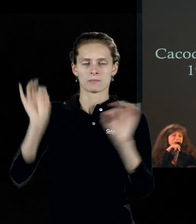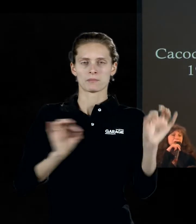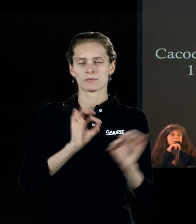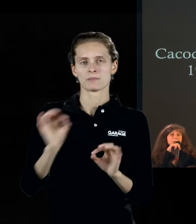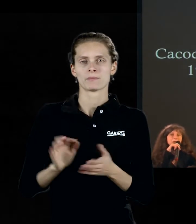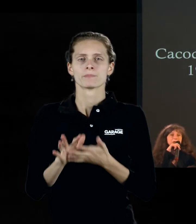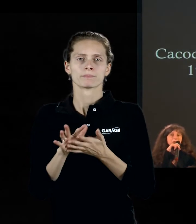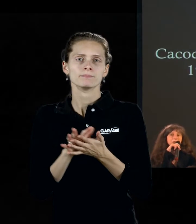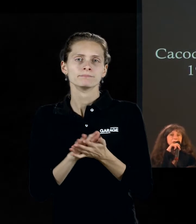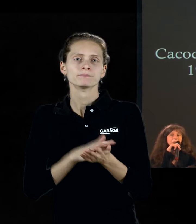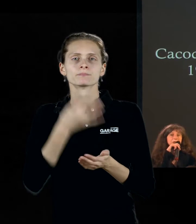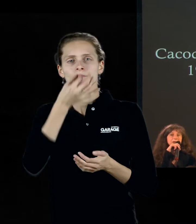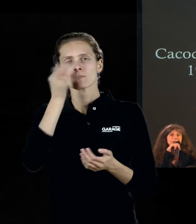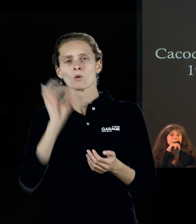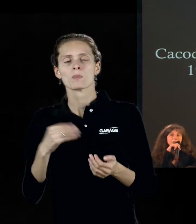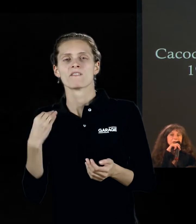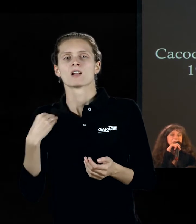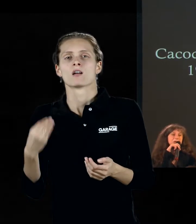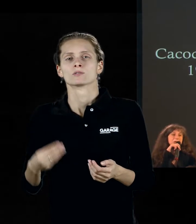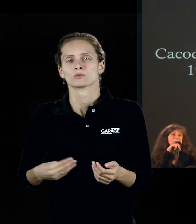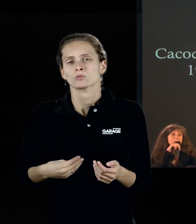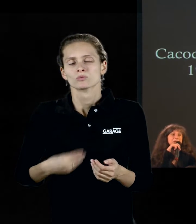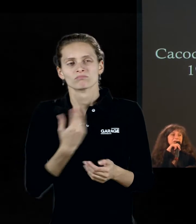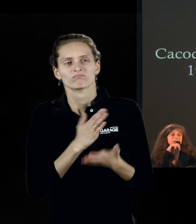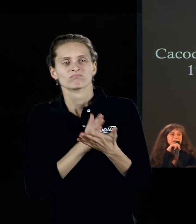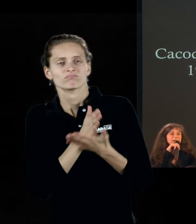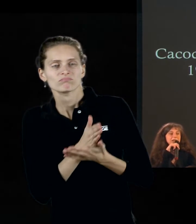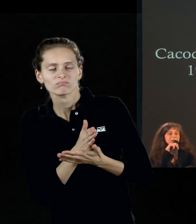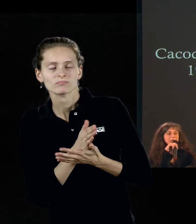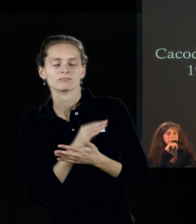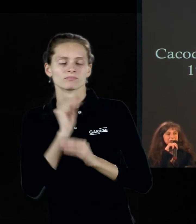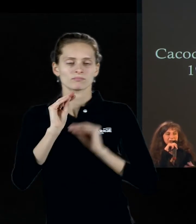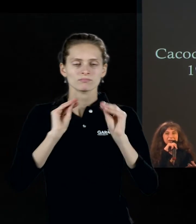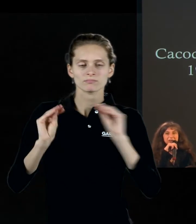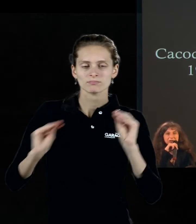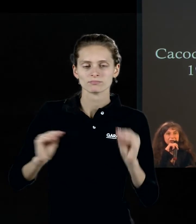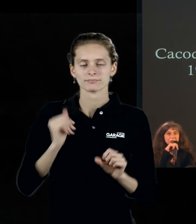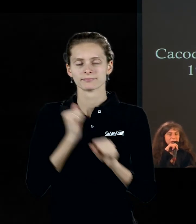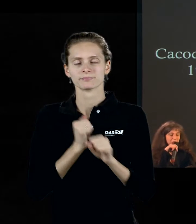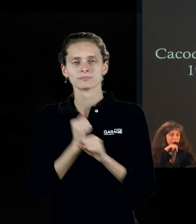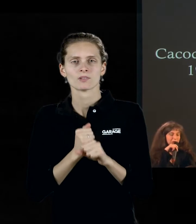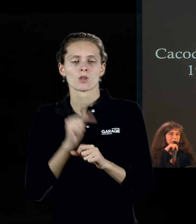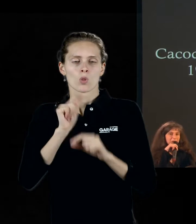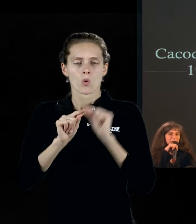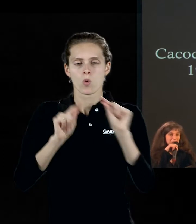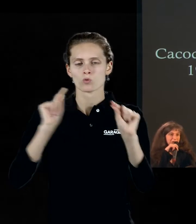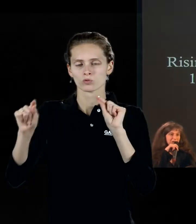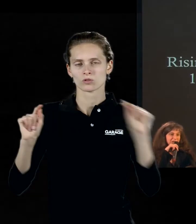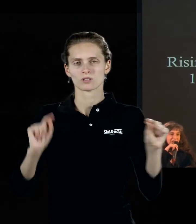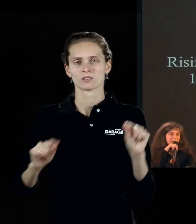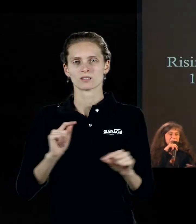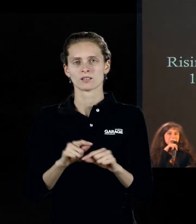Он продолжал опыты французского пуантилизма, вроде Сера, да, создавая эти точки. Но при этом, как бы,